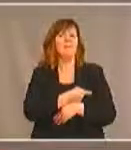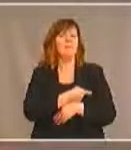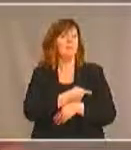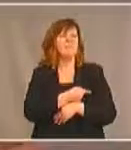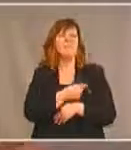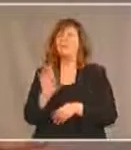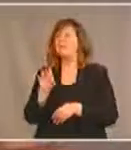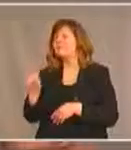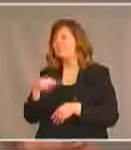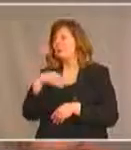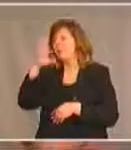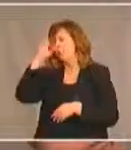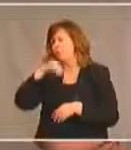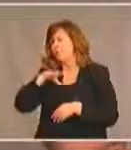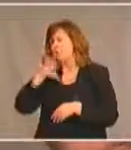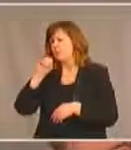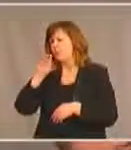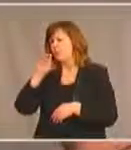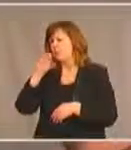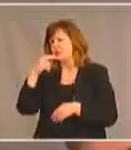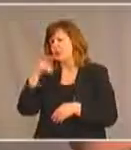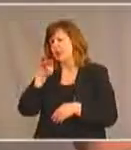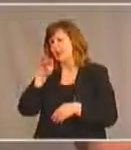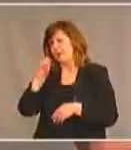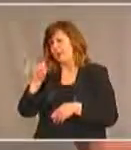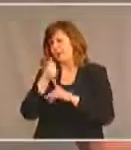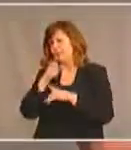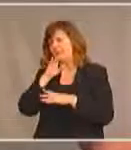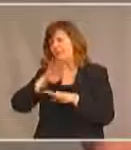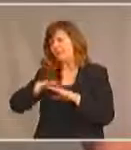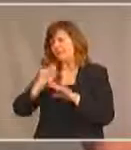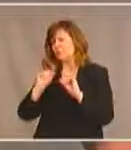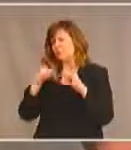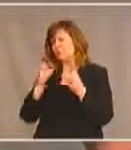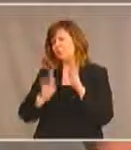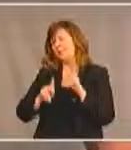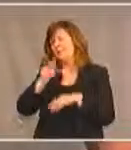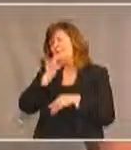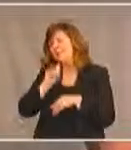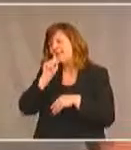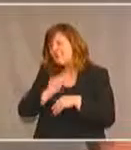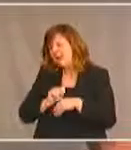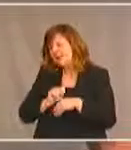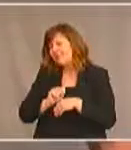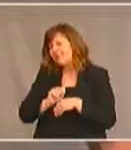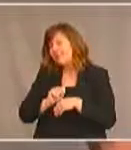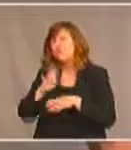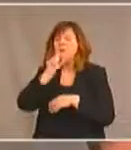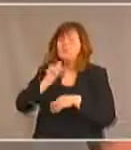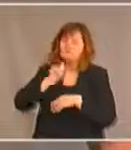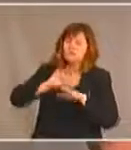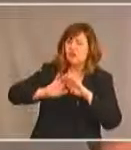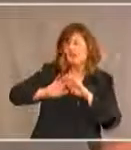avec des soucis M. Courchene a parlé du vieillissement des premières nations et du vieillissement général